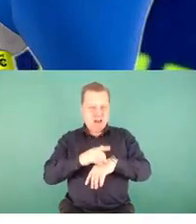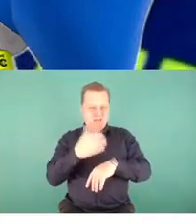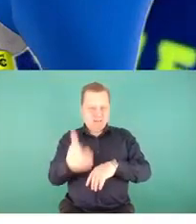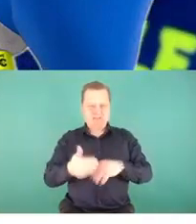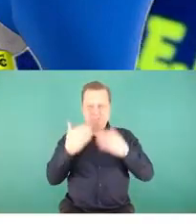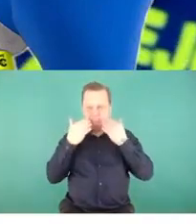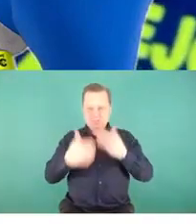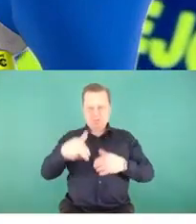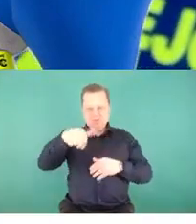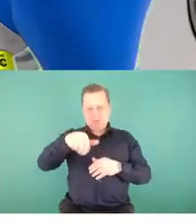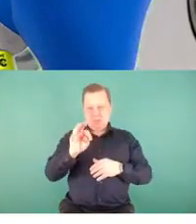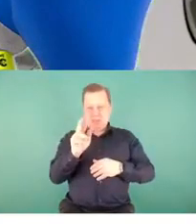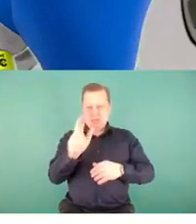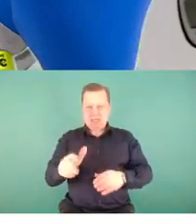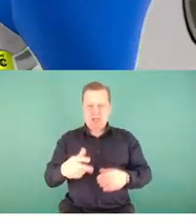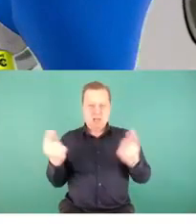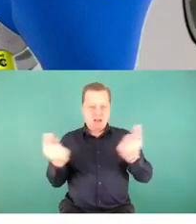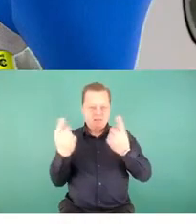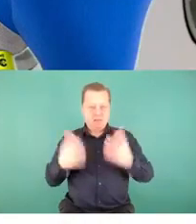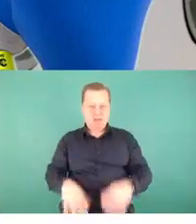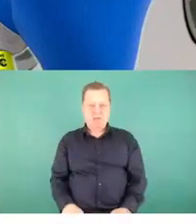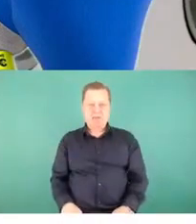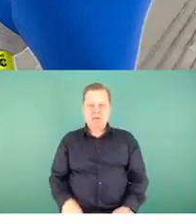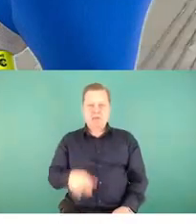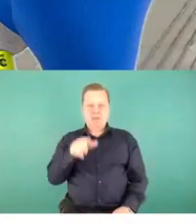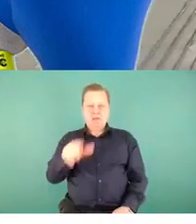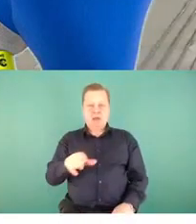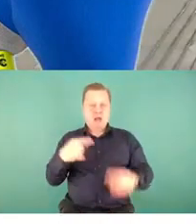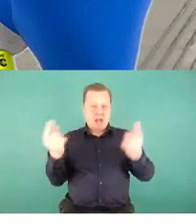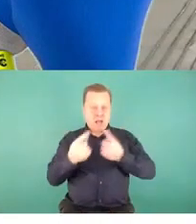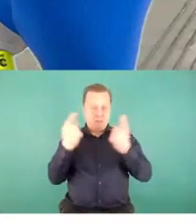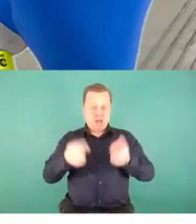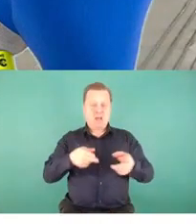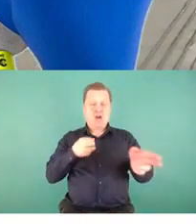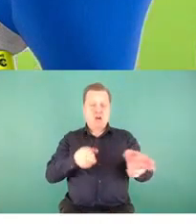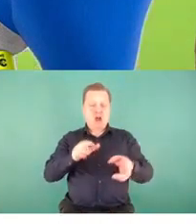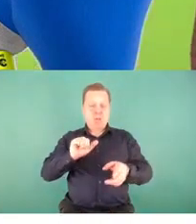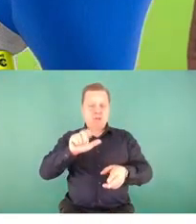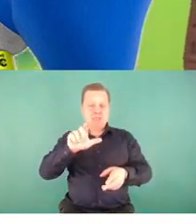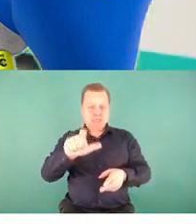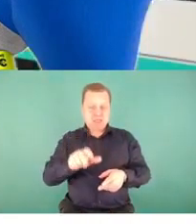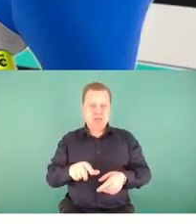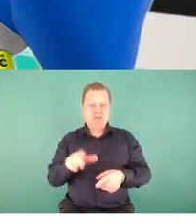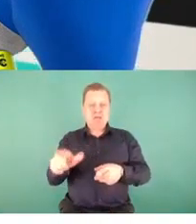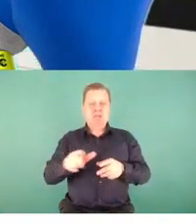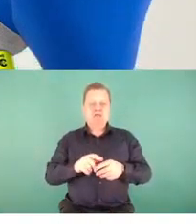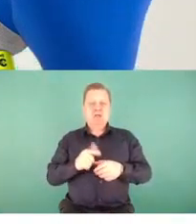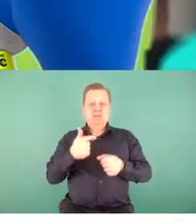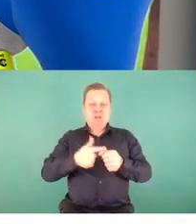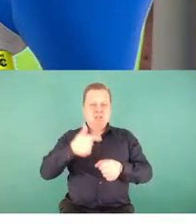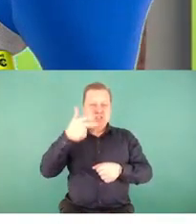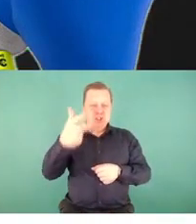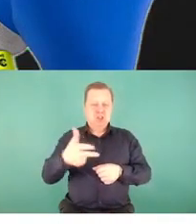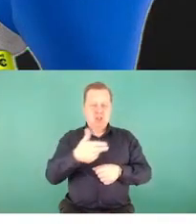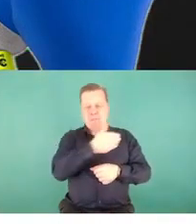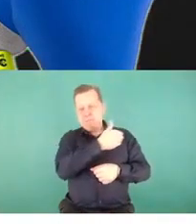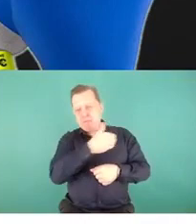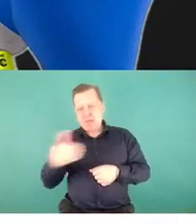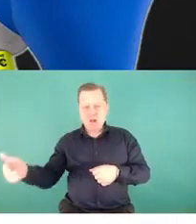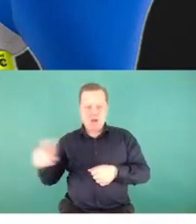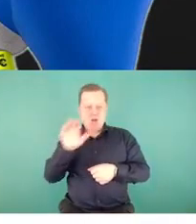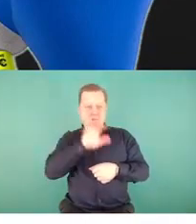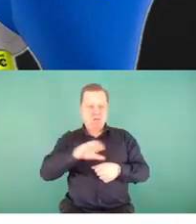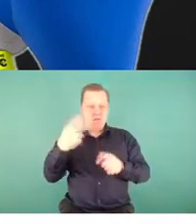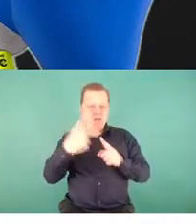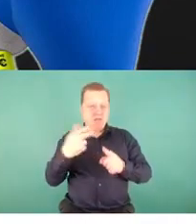Transportu Kolejowego. Spoty kampanii Kolejowe ABC osiągnęły 23 milionowy zasięg w telewizji, miały